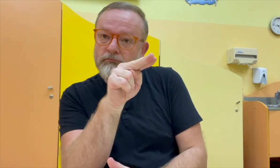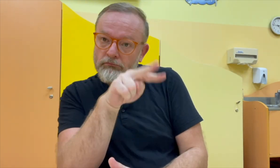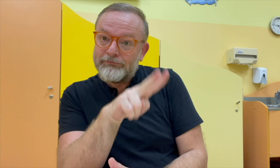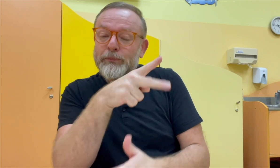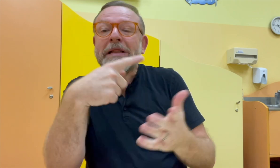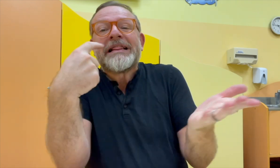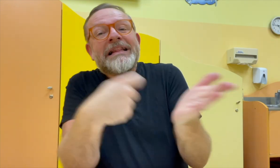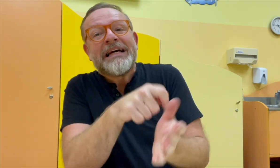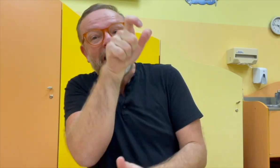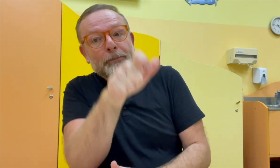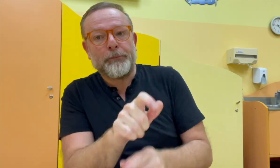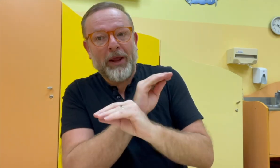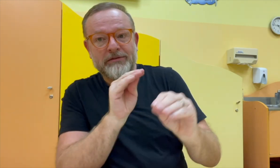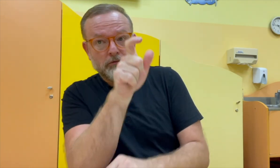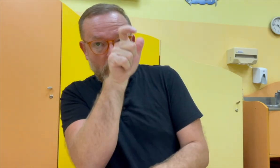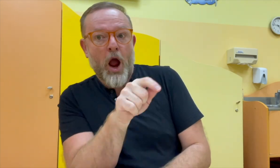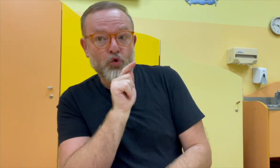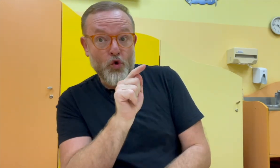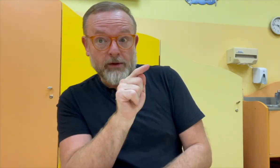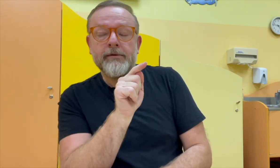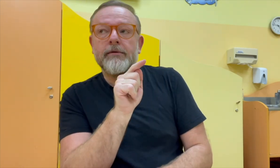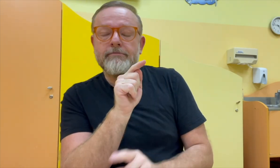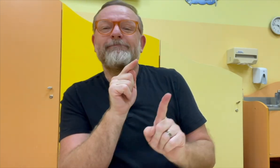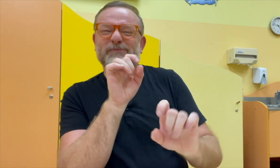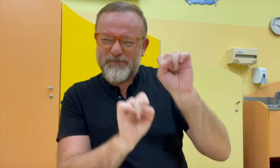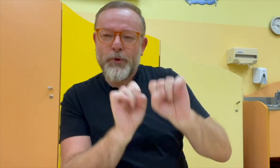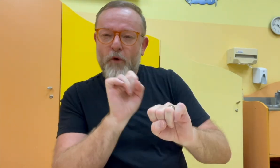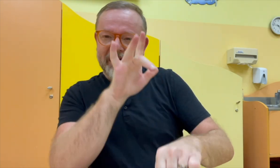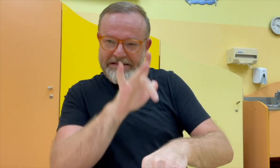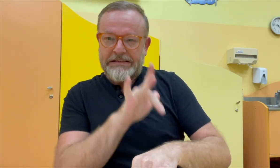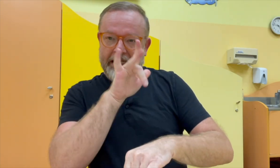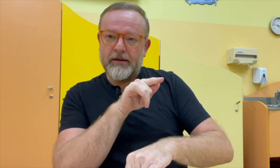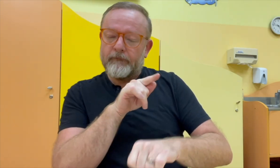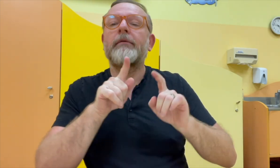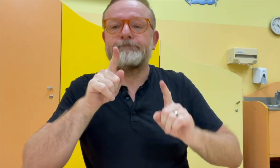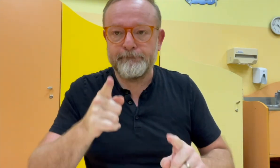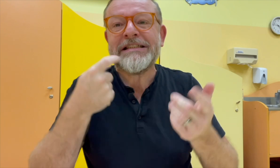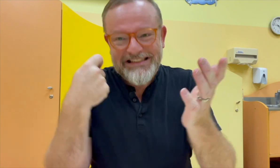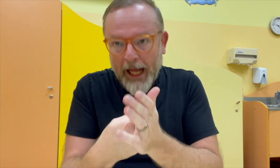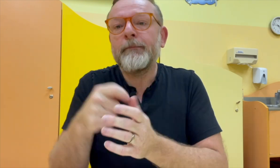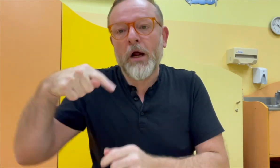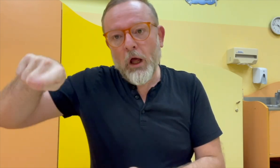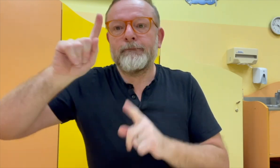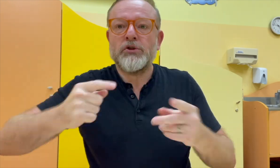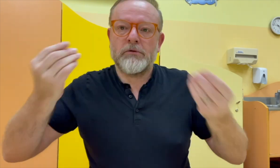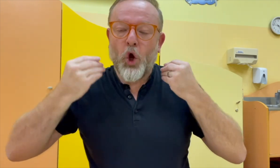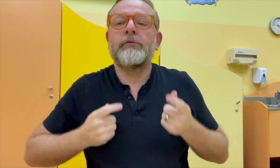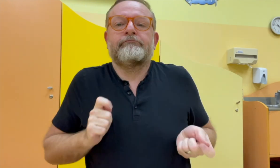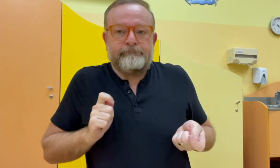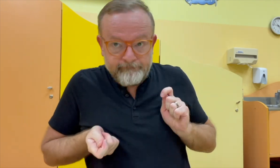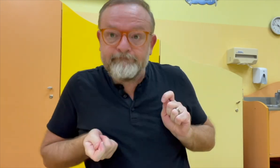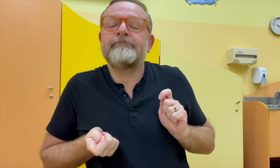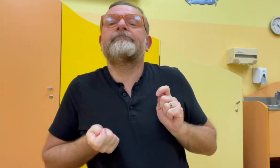pochopením. Takže je důležité znát svého kolegu, znát, jaká je povaha a